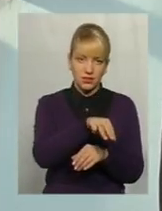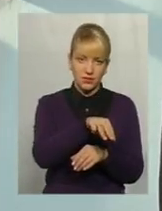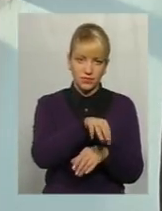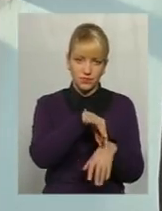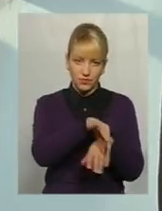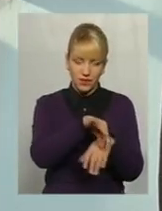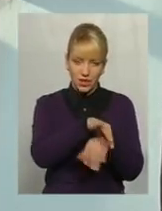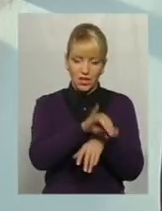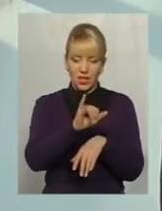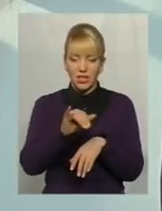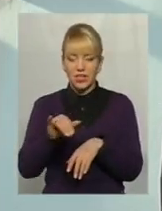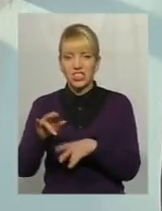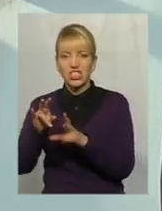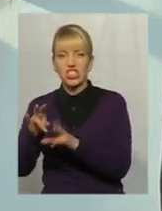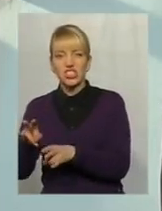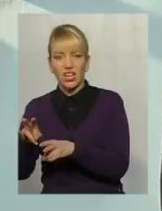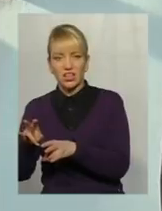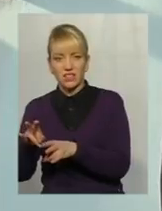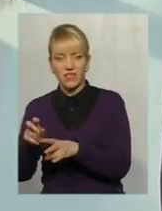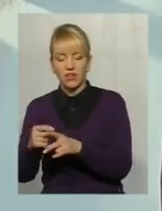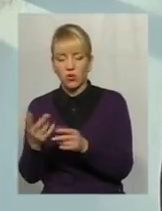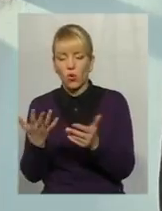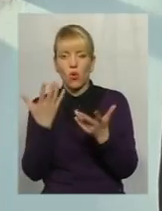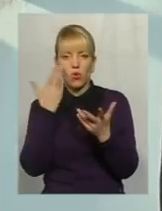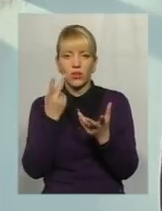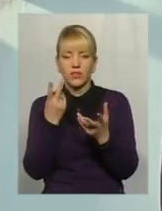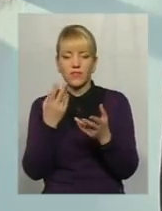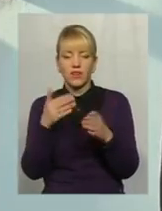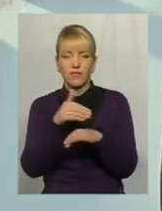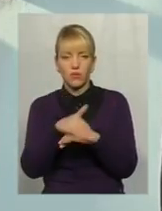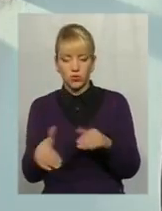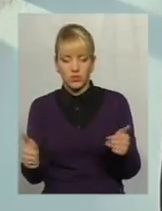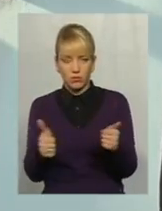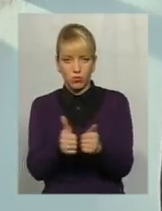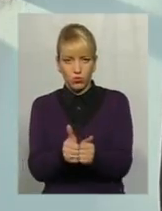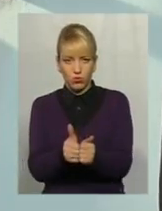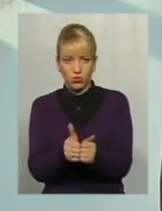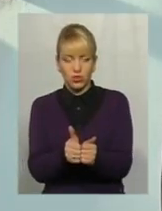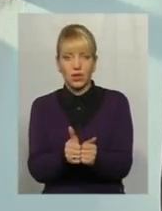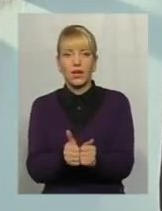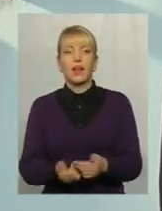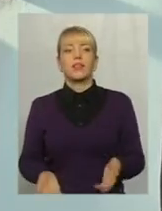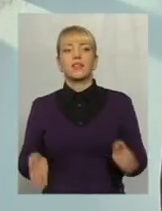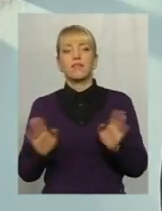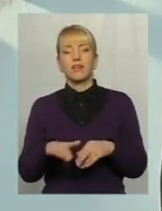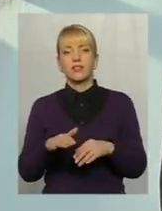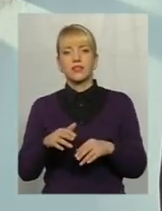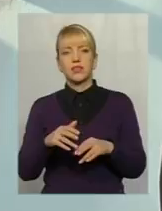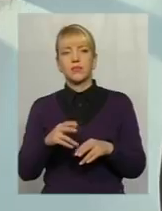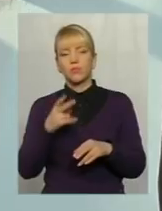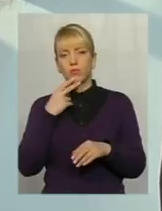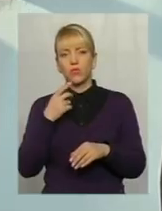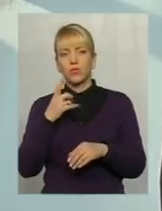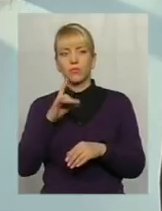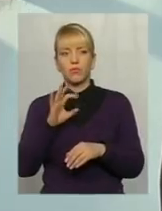ці дві вулиці знаходяться поруч. Тобто, ми повинні, знаєте, давайте відійдемо від цих політичних діячів.